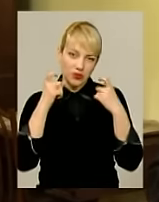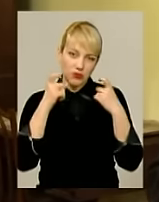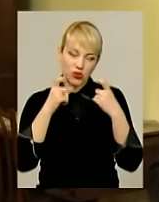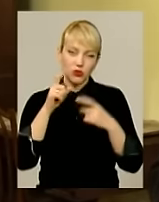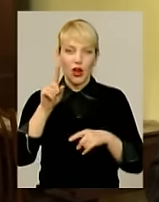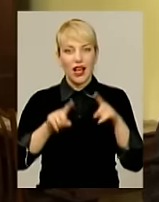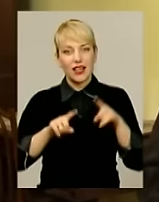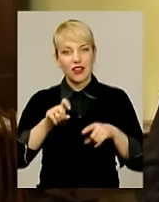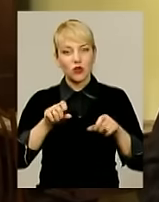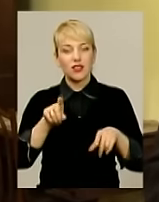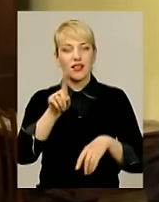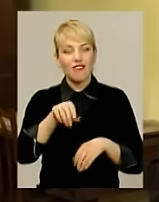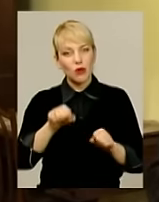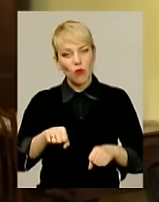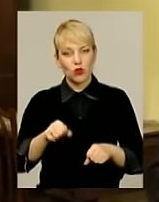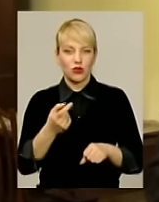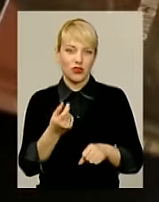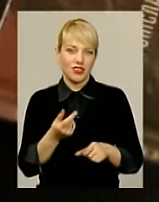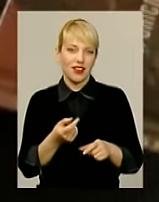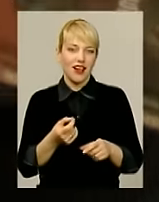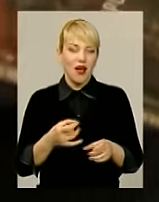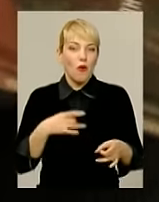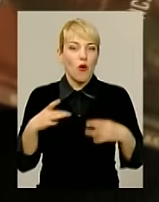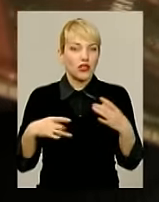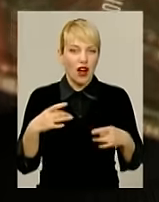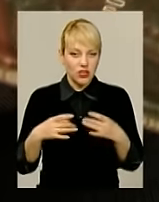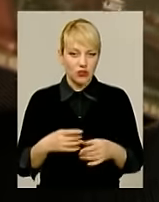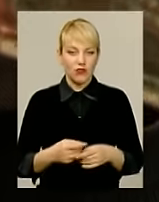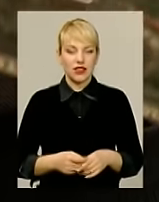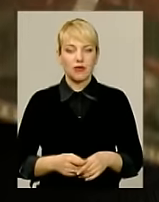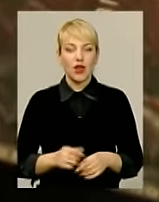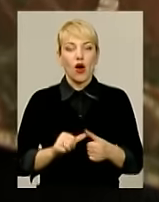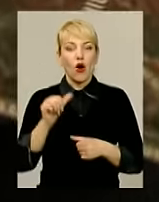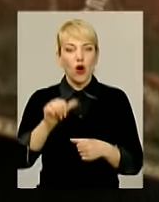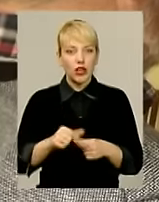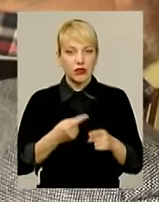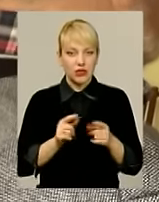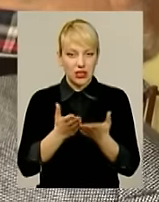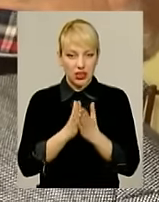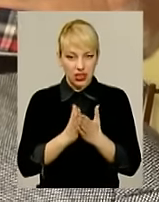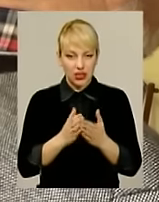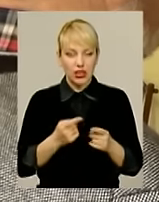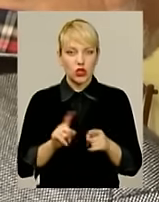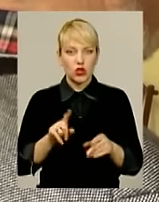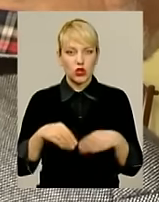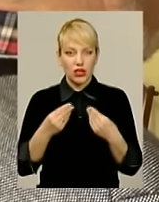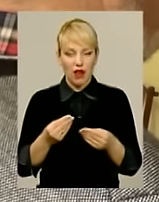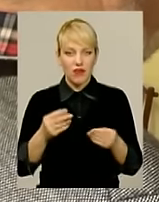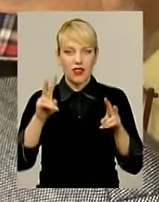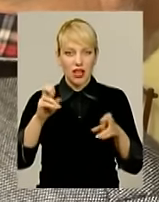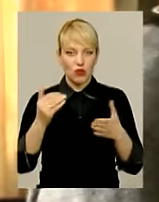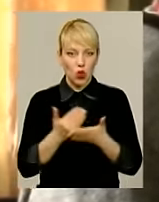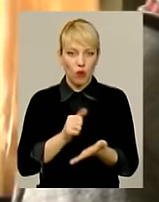іноді навіть можуть трошки подразнювати. Окрім роману «Місія схибленого доктора», що дав назву новому